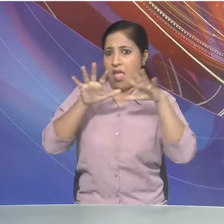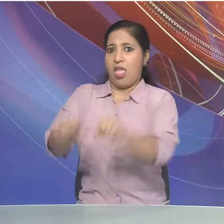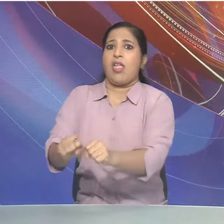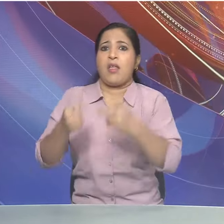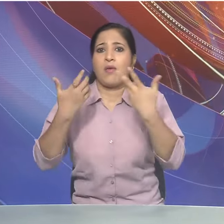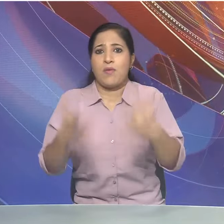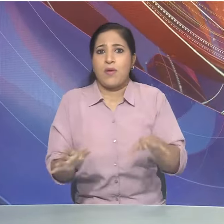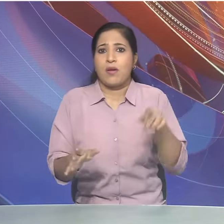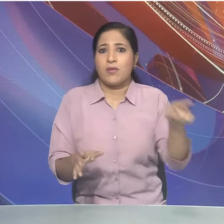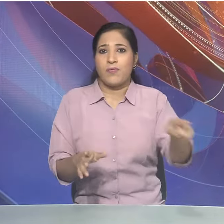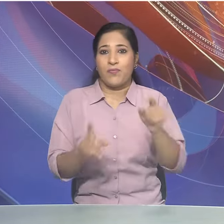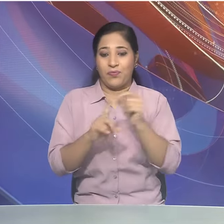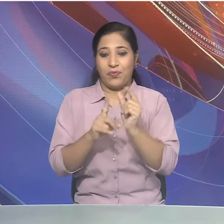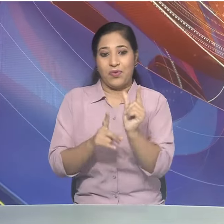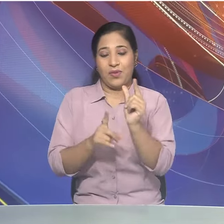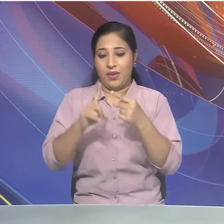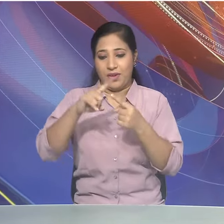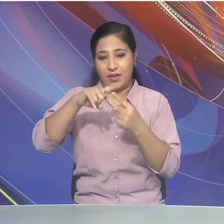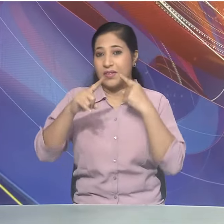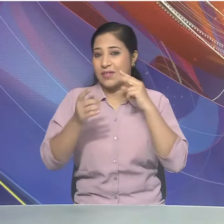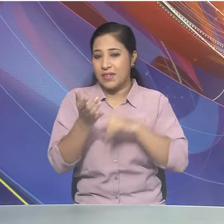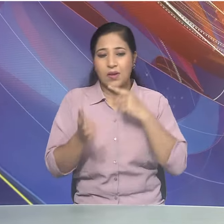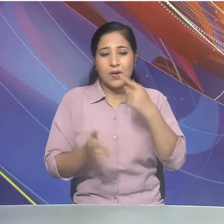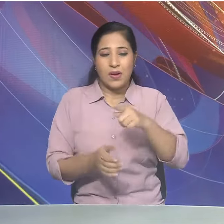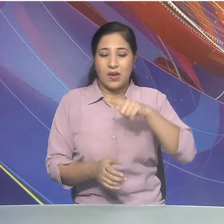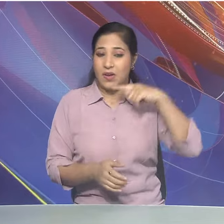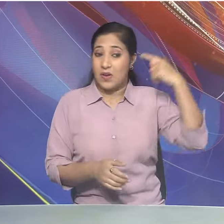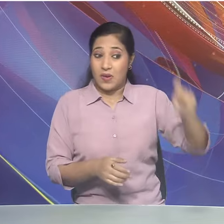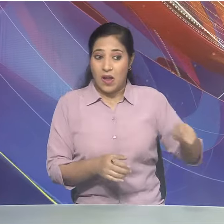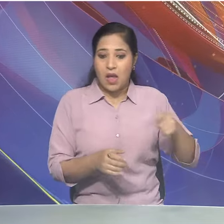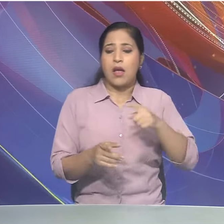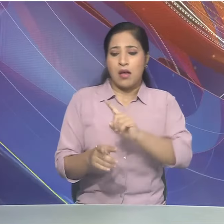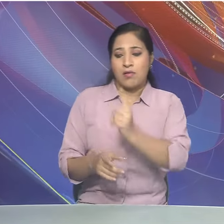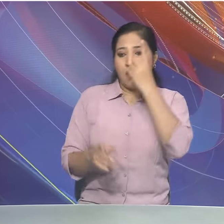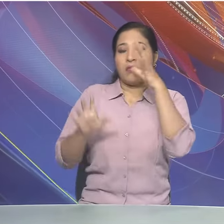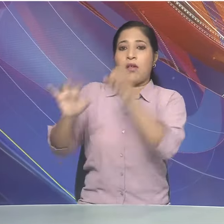और पुतिन ने रूसी हमले के लिए इसे प्राथमिक आधार बनाया था